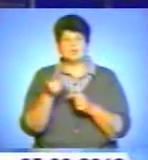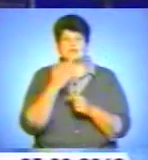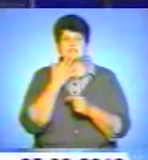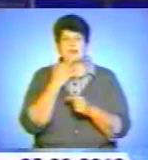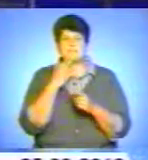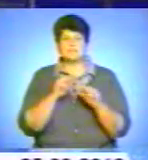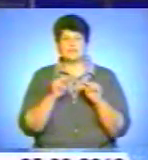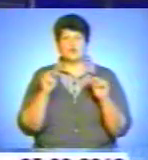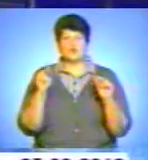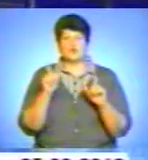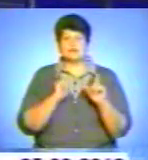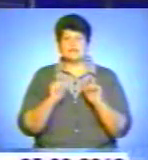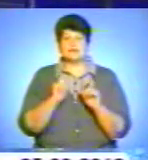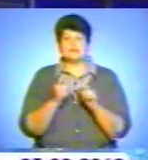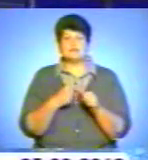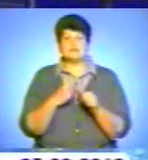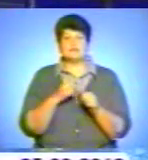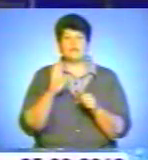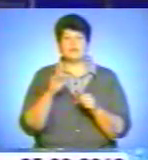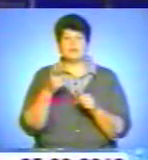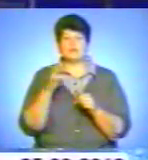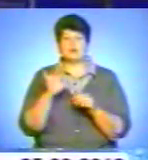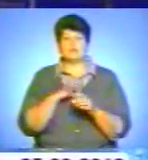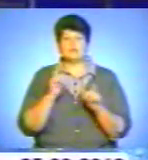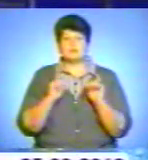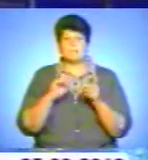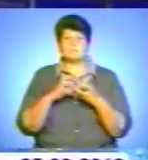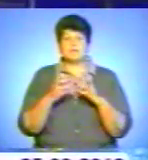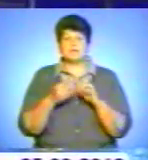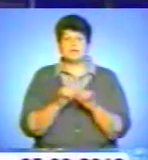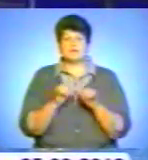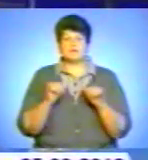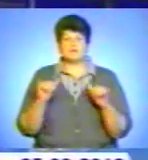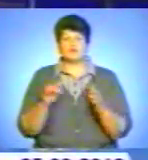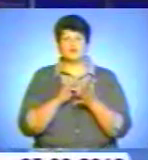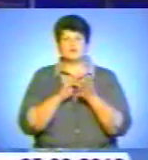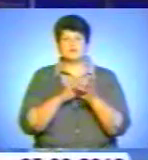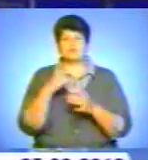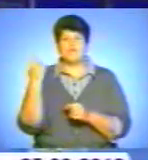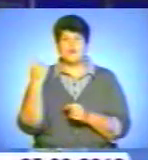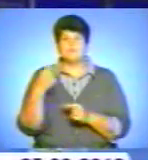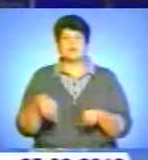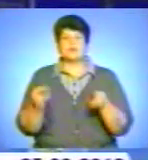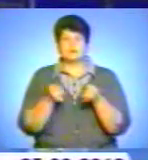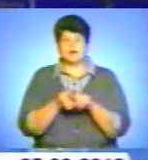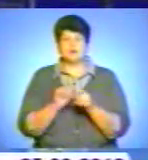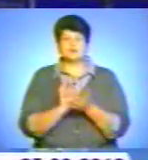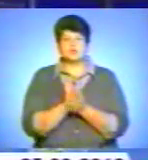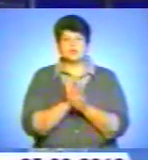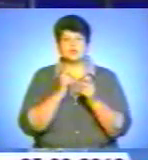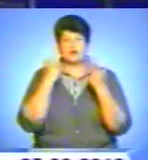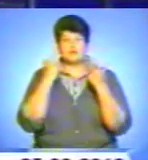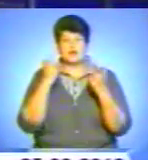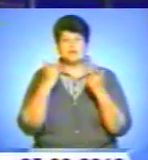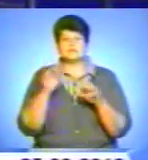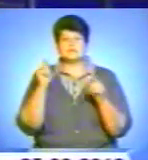університеті імені Володимира Гнатюка відбувся семінар на тему проблем розвитку туризму в області, а також прес-конференція. У